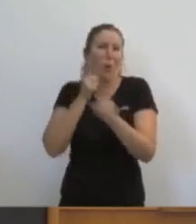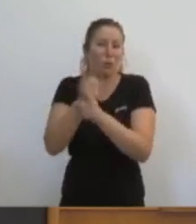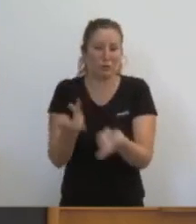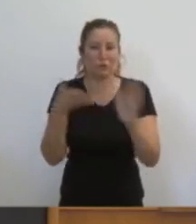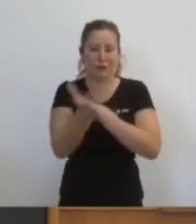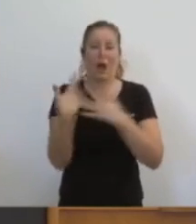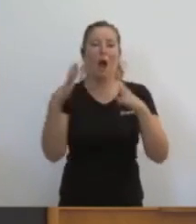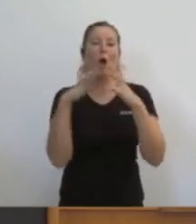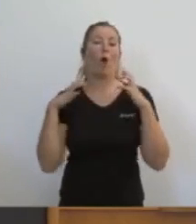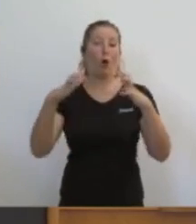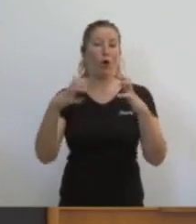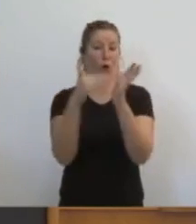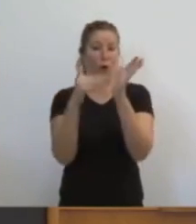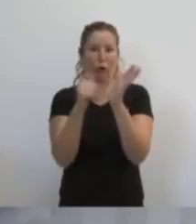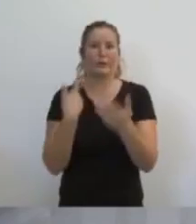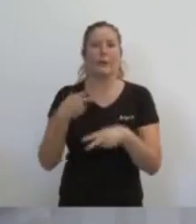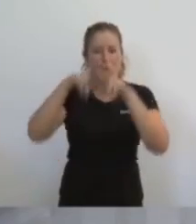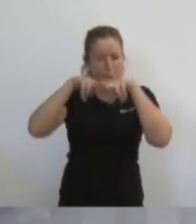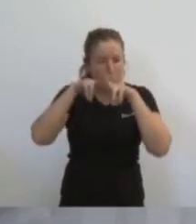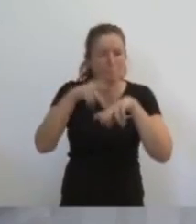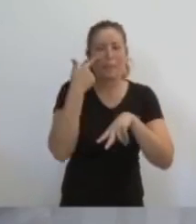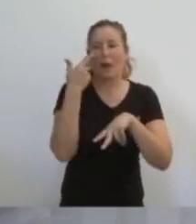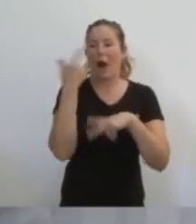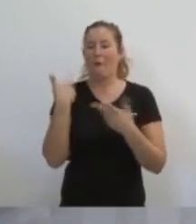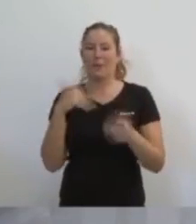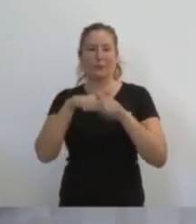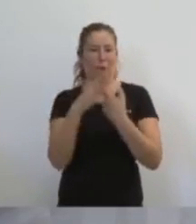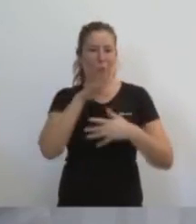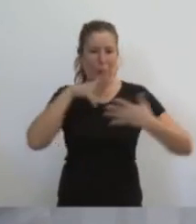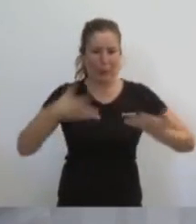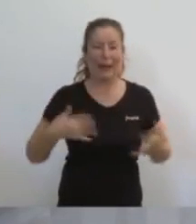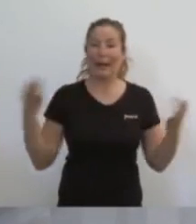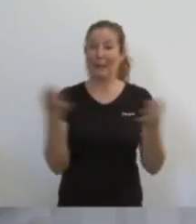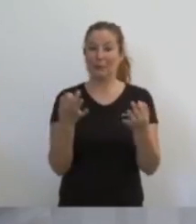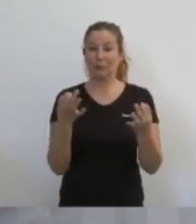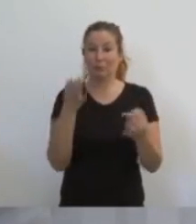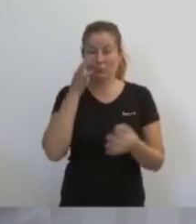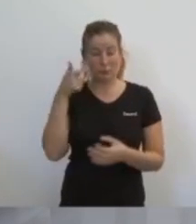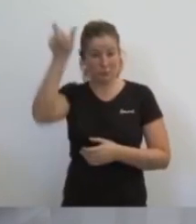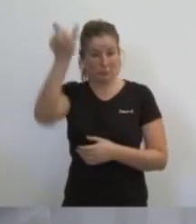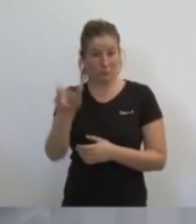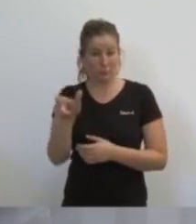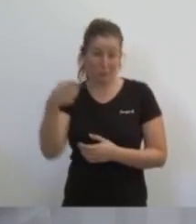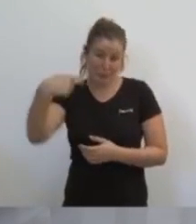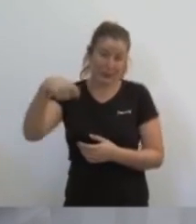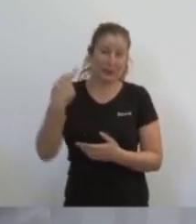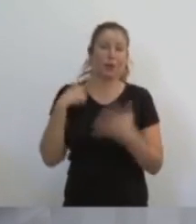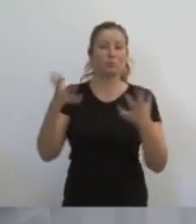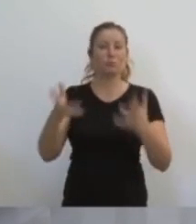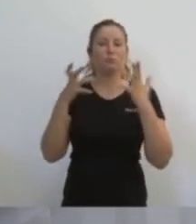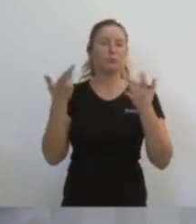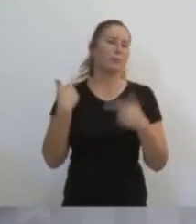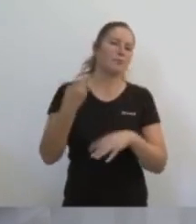valencianes supervisant tot el que hem vist ara que està passant. I va aconseguir que Ciudadanos en aquell moment diguera no a Císcar